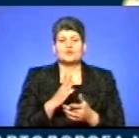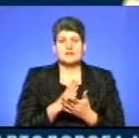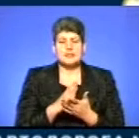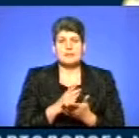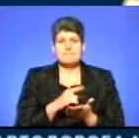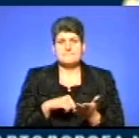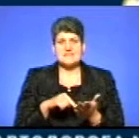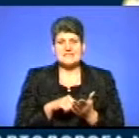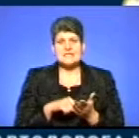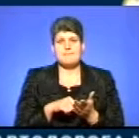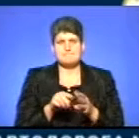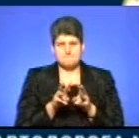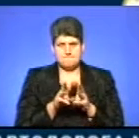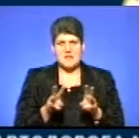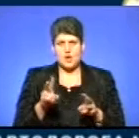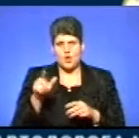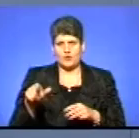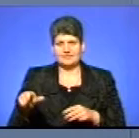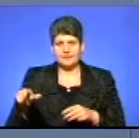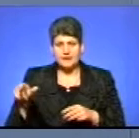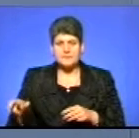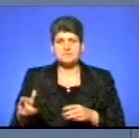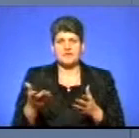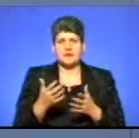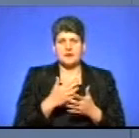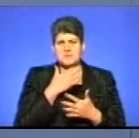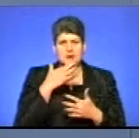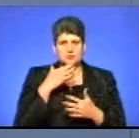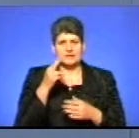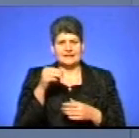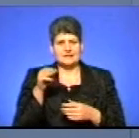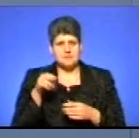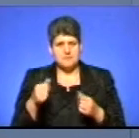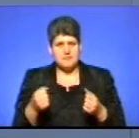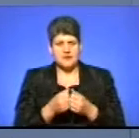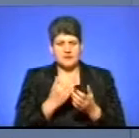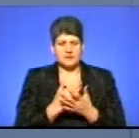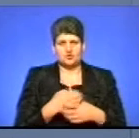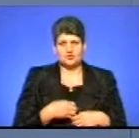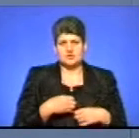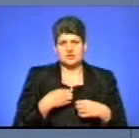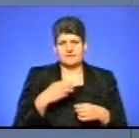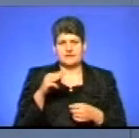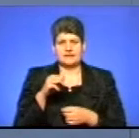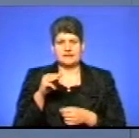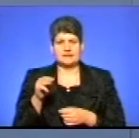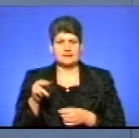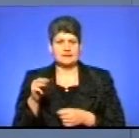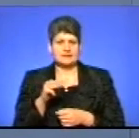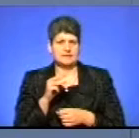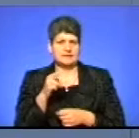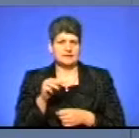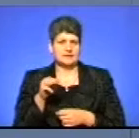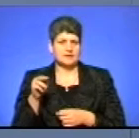міста-мільйонники, де набагато більше і ДТП трапляється, набагато більше жахливіших ДТП з травмованими тому.